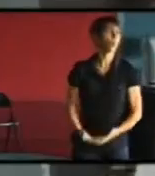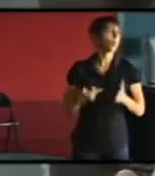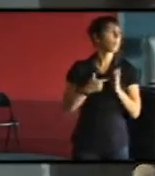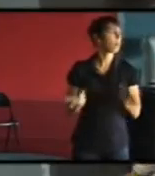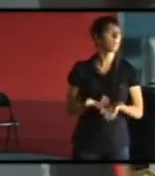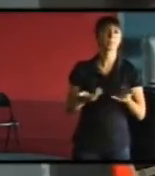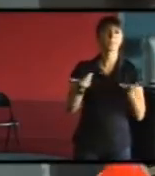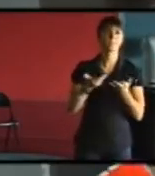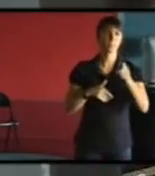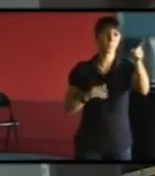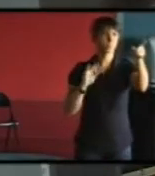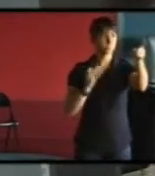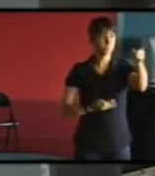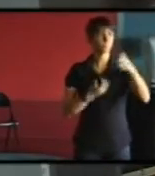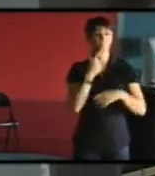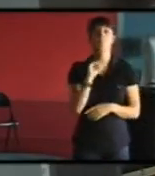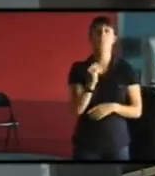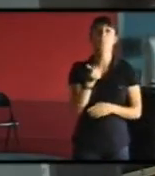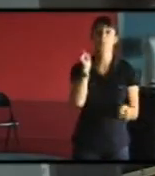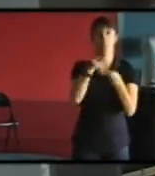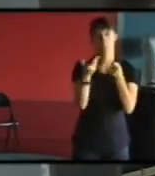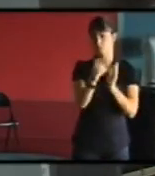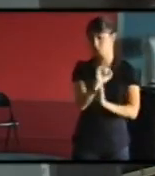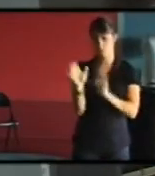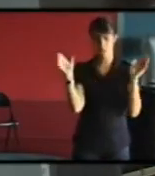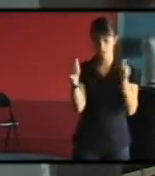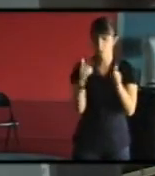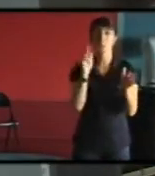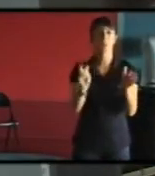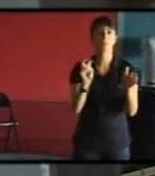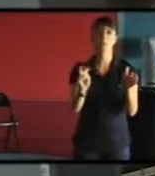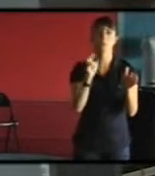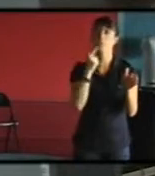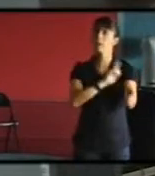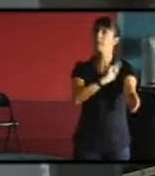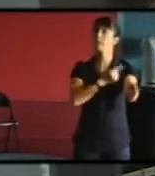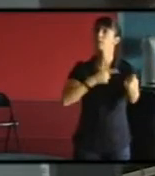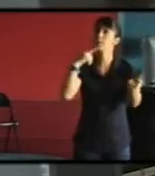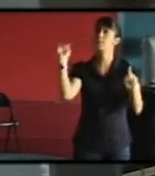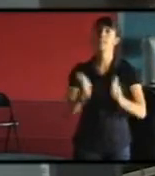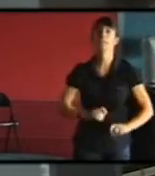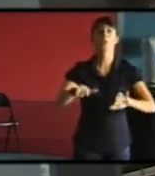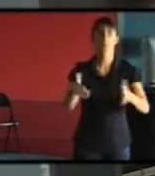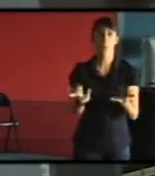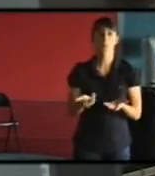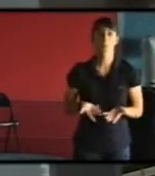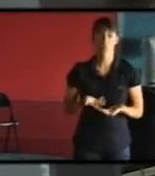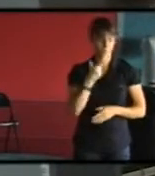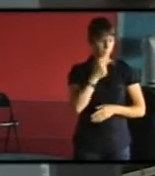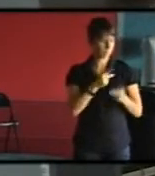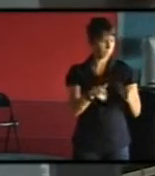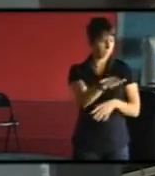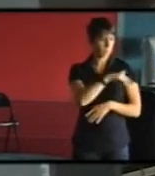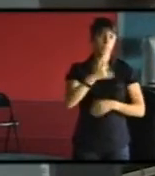Le prisme essentiel des économies d'énergie, en essayant de voir de quelle manière la ville ancienne